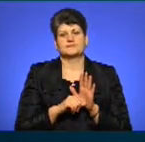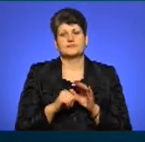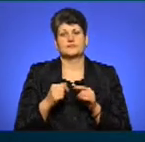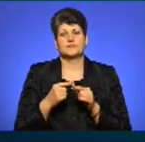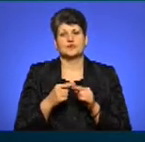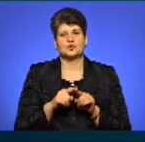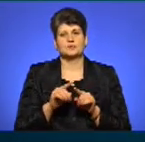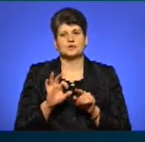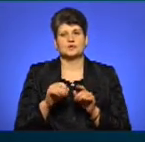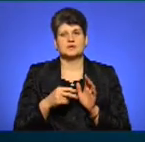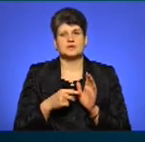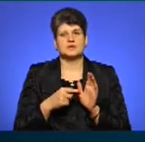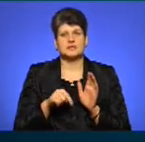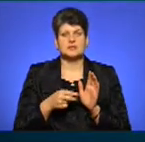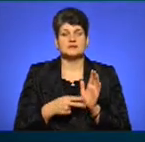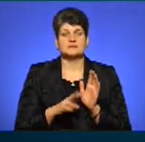75.